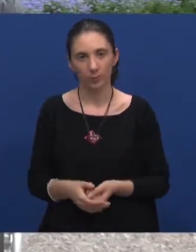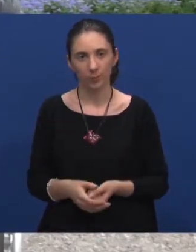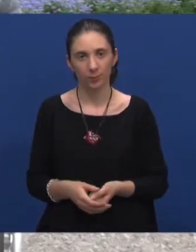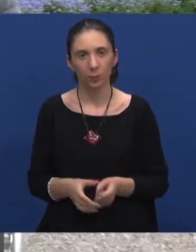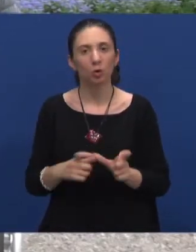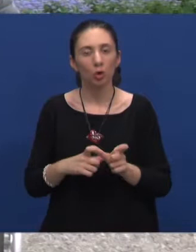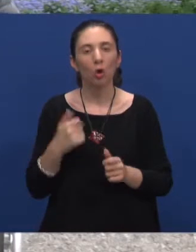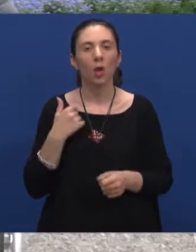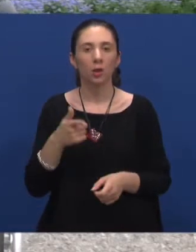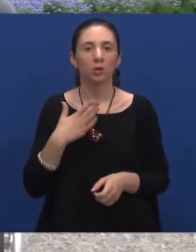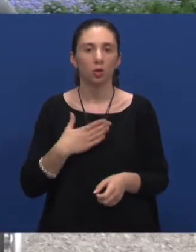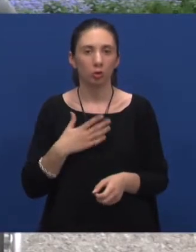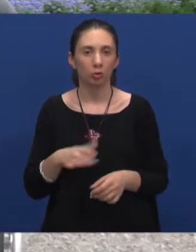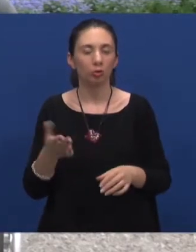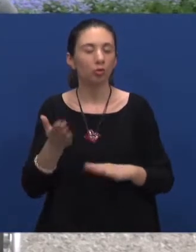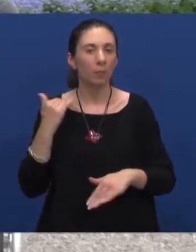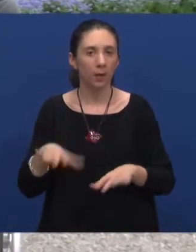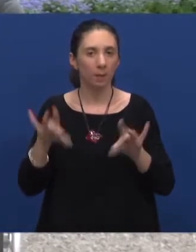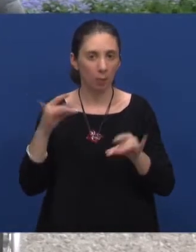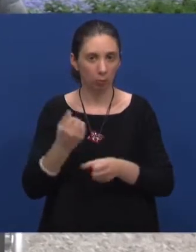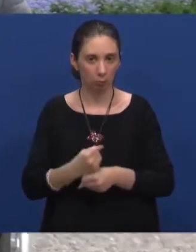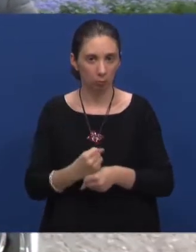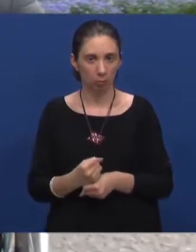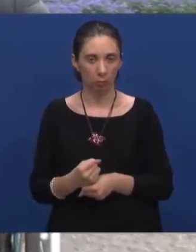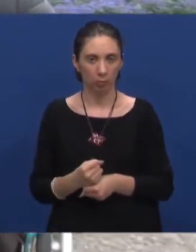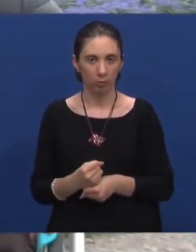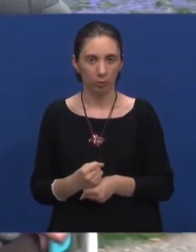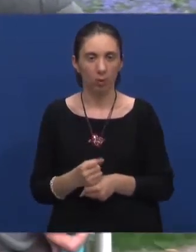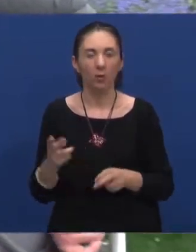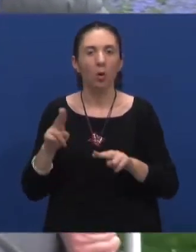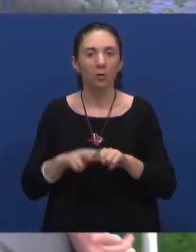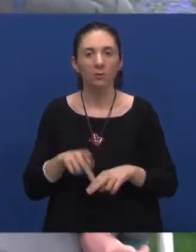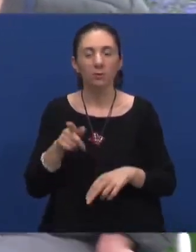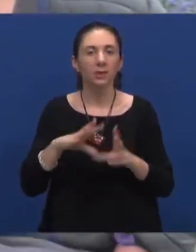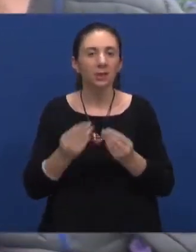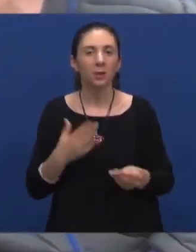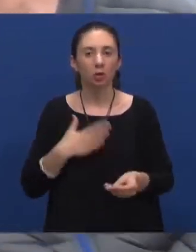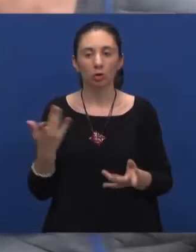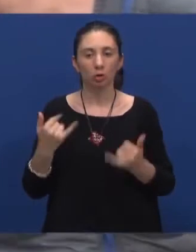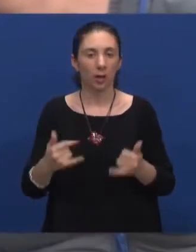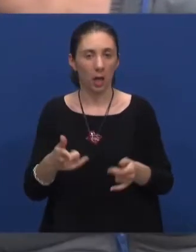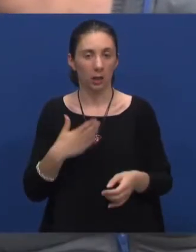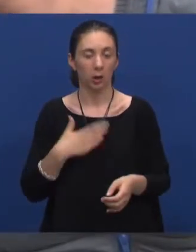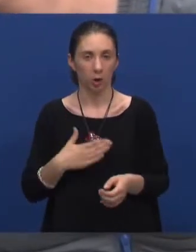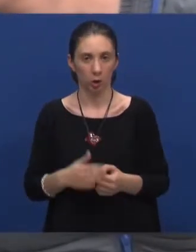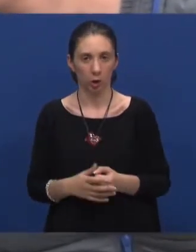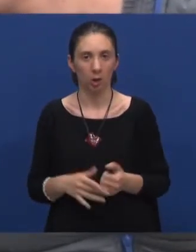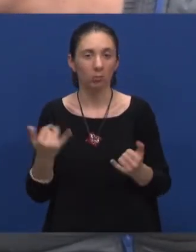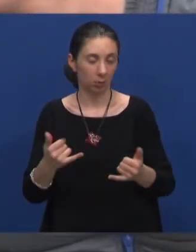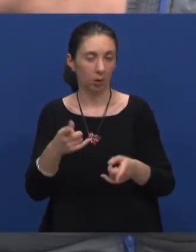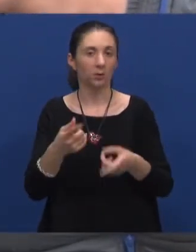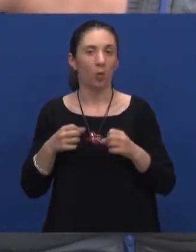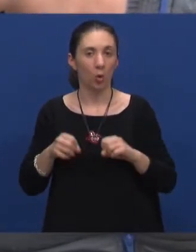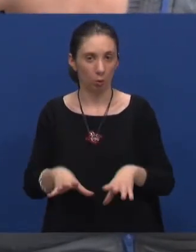Sonja, želim ti da što prije pronađeš posao i da ti se osvare sve želje koje danas poželiš, jer ti je ipak